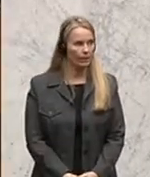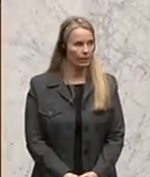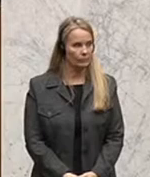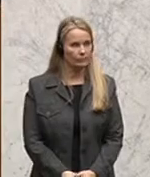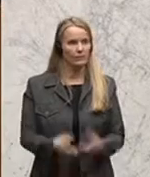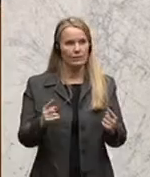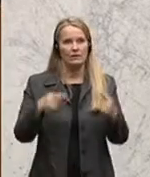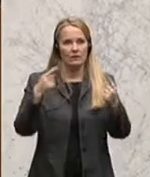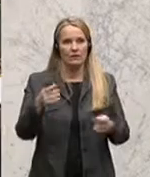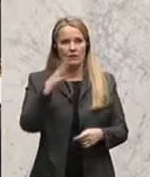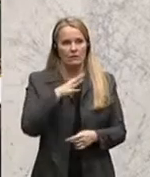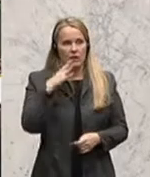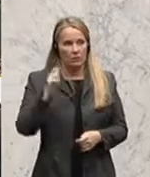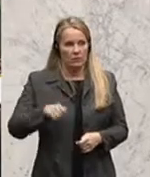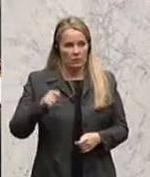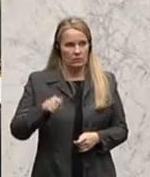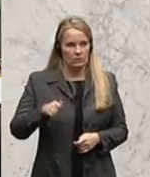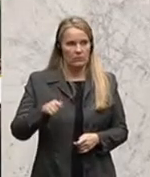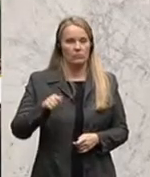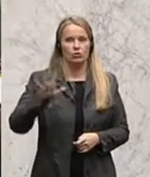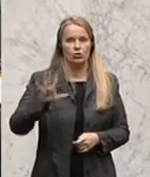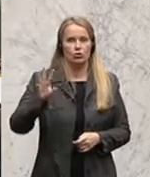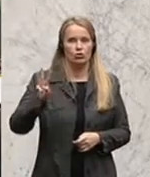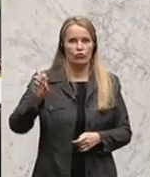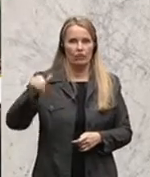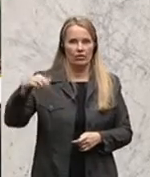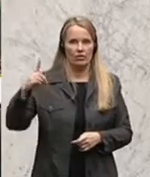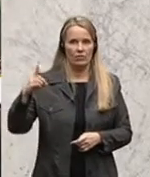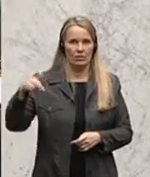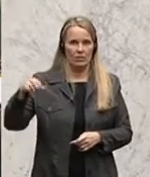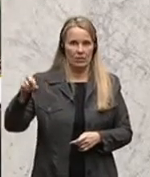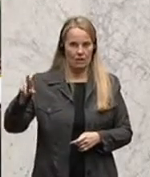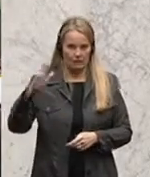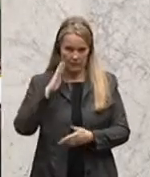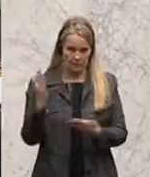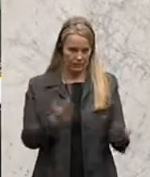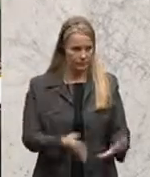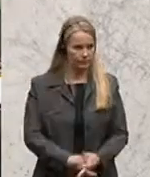Pensionssysteme sei im Laufen. Jüngere Beamte etwa seien den ASVG-Versicherten bereits gleichgestellt.